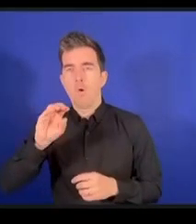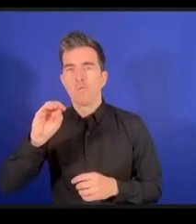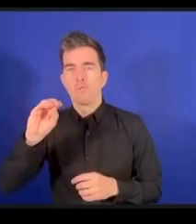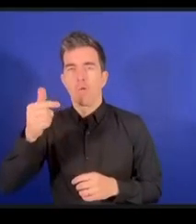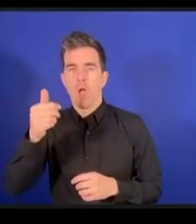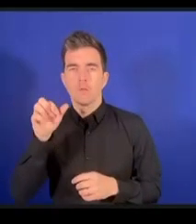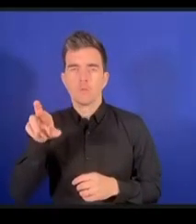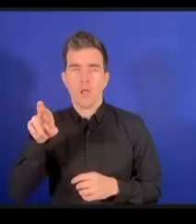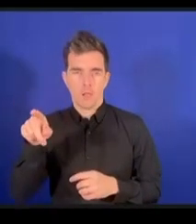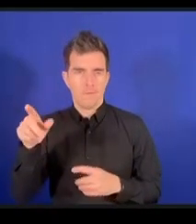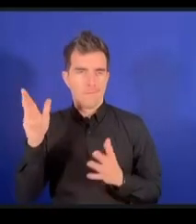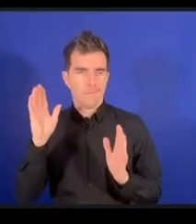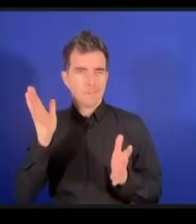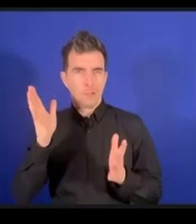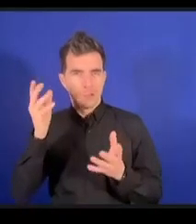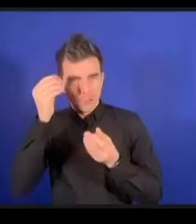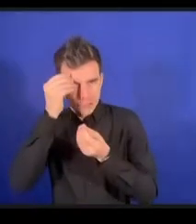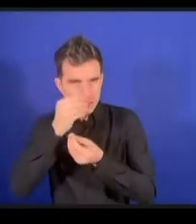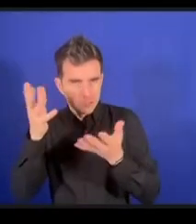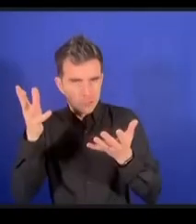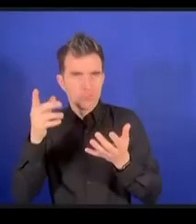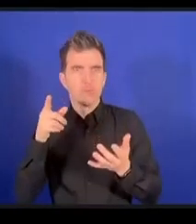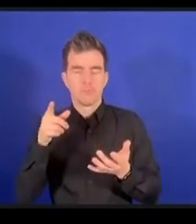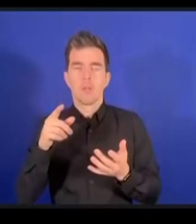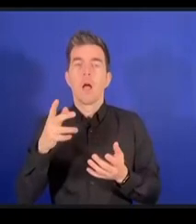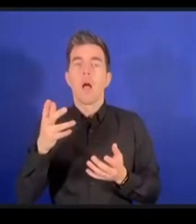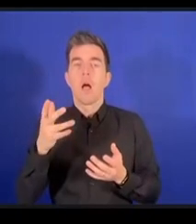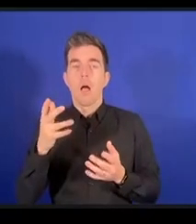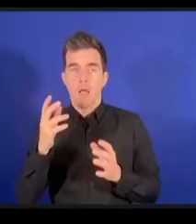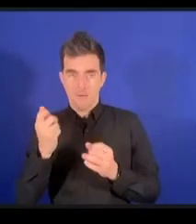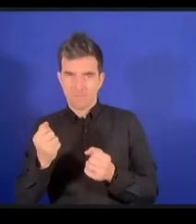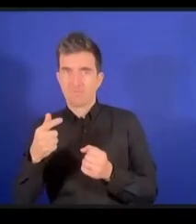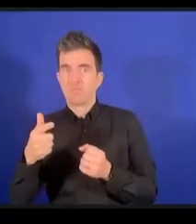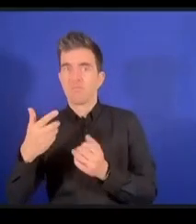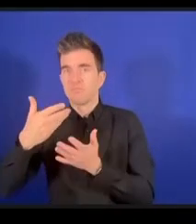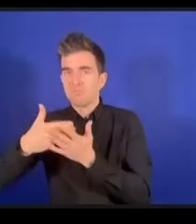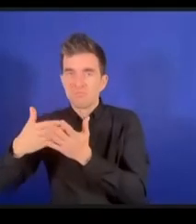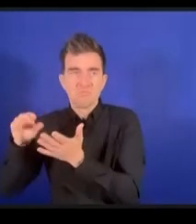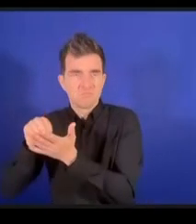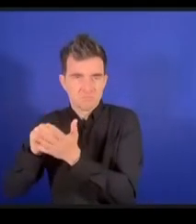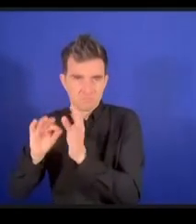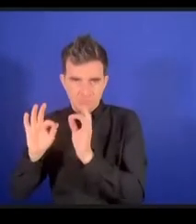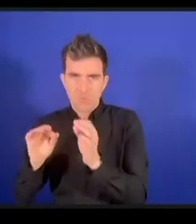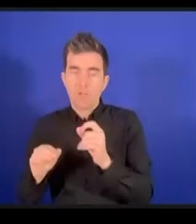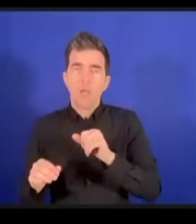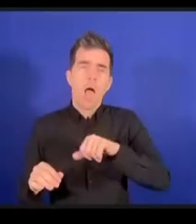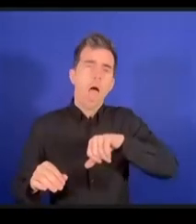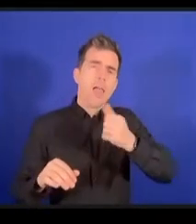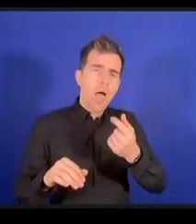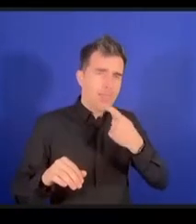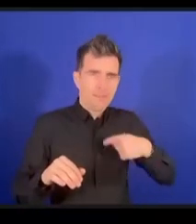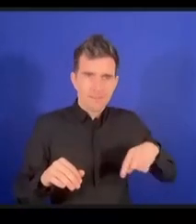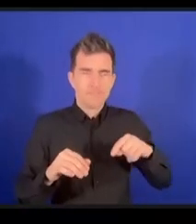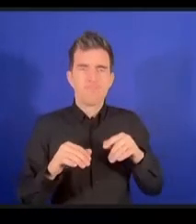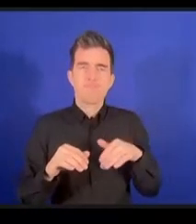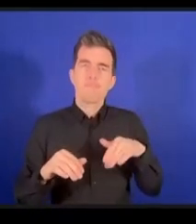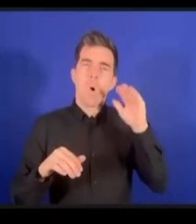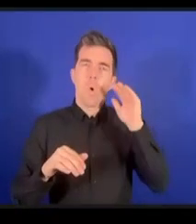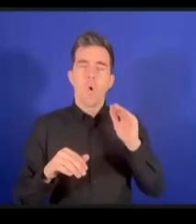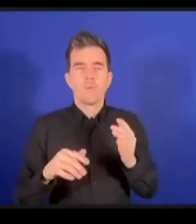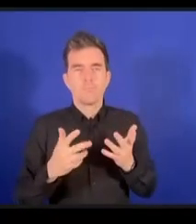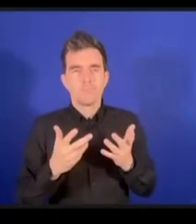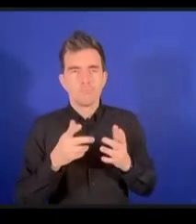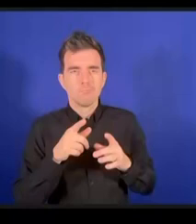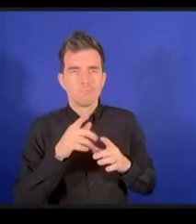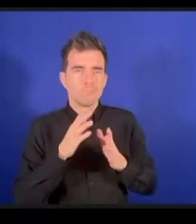travaillent plutôt dans la pratique comme la coalition dynamique sur l'accès public aux bibliothèques et